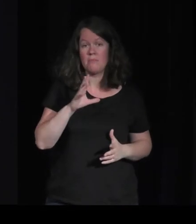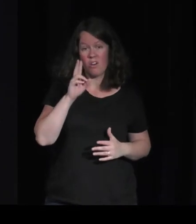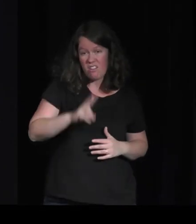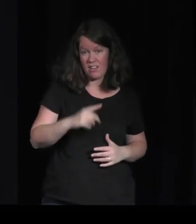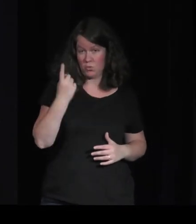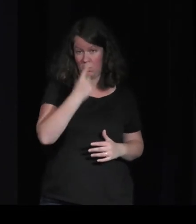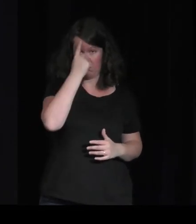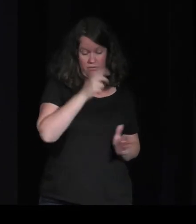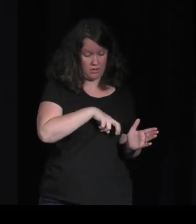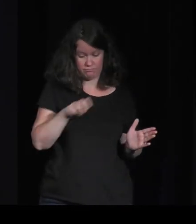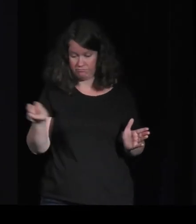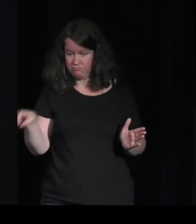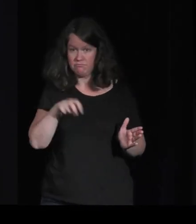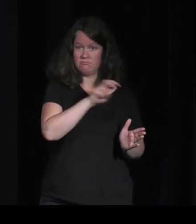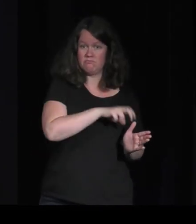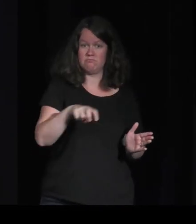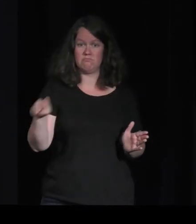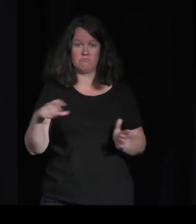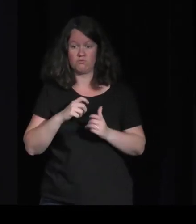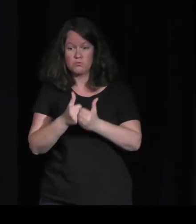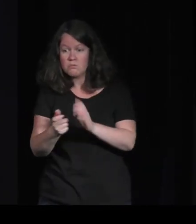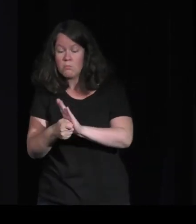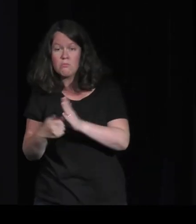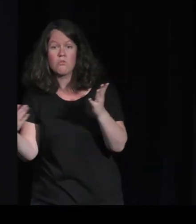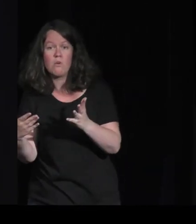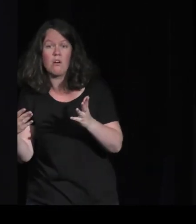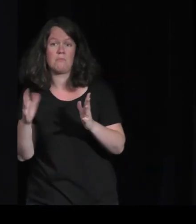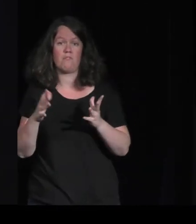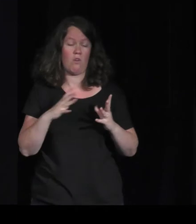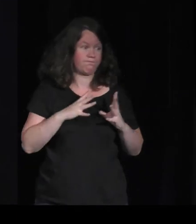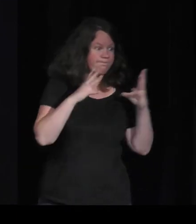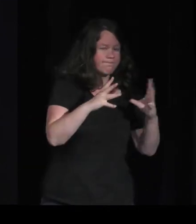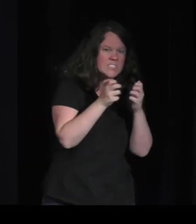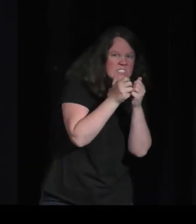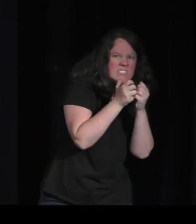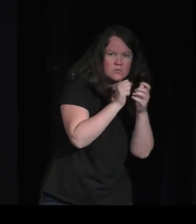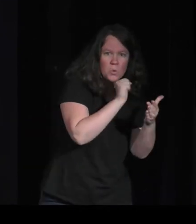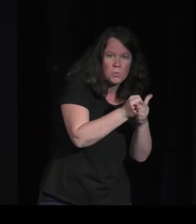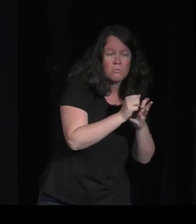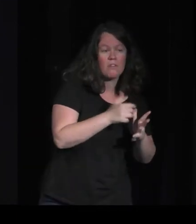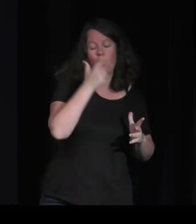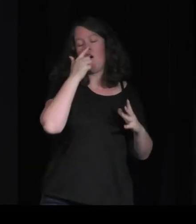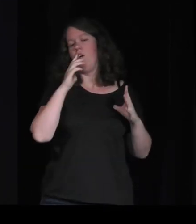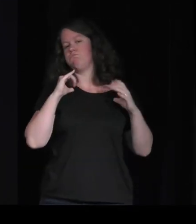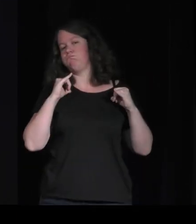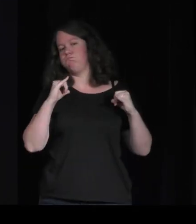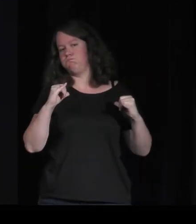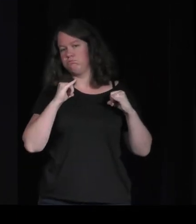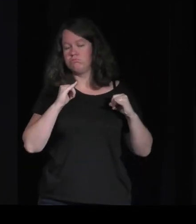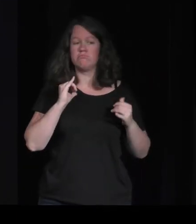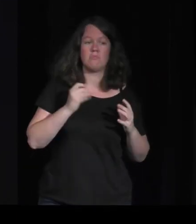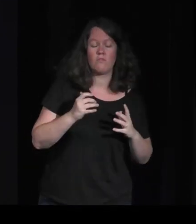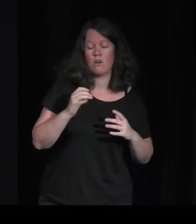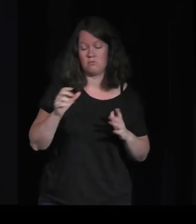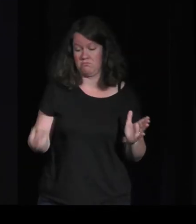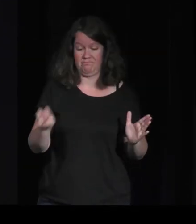ont des transitions de phase, c'est-dire qu'ils peuvent être très engagés et puis tout d'un coup arrêtés. Donc, ce n'est pas que des profils de joueurs,'est plutôt des bascules d